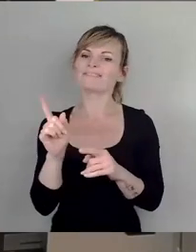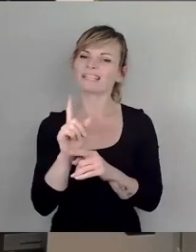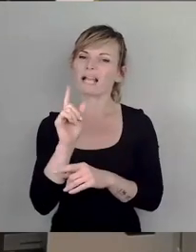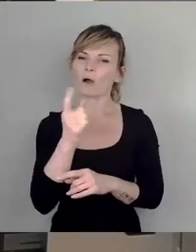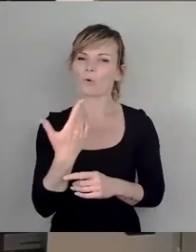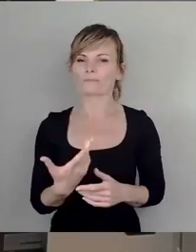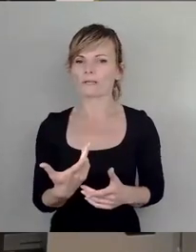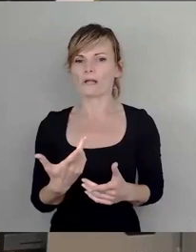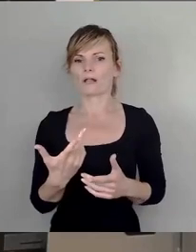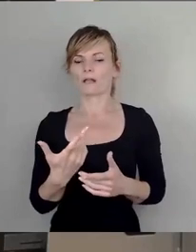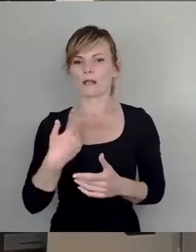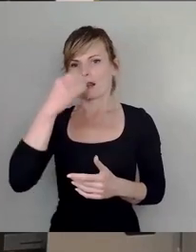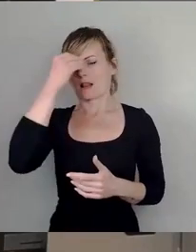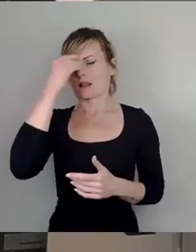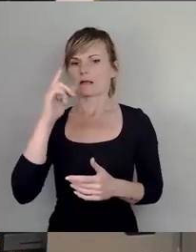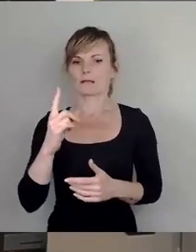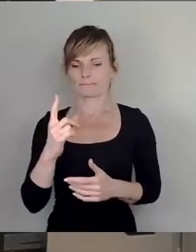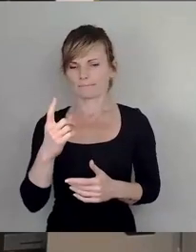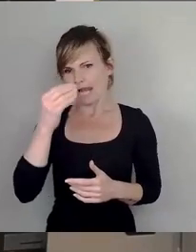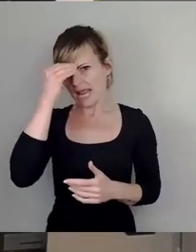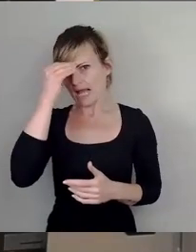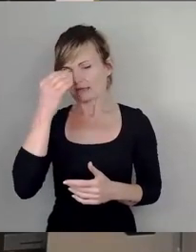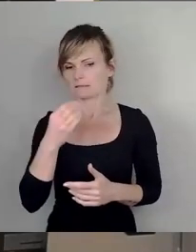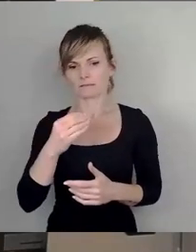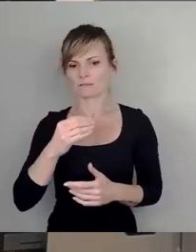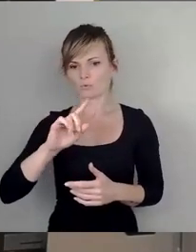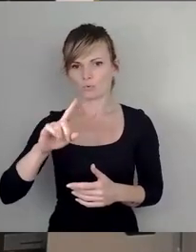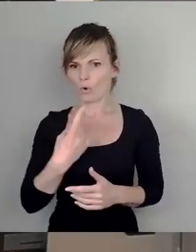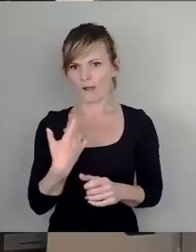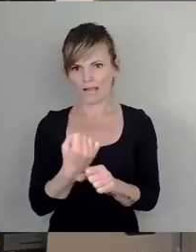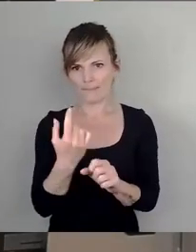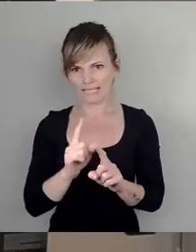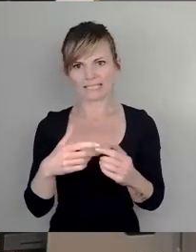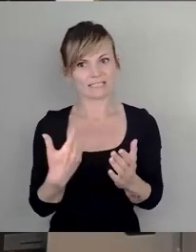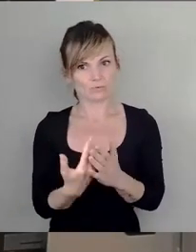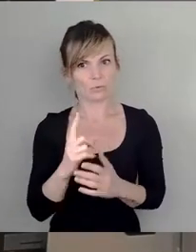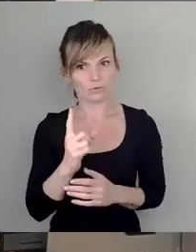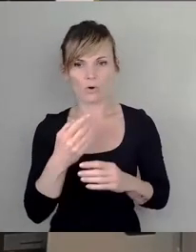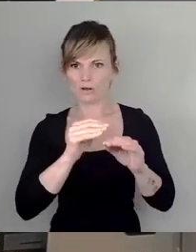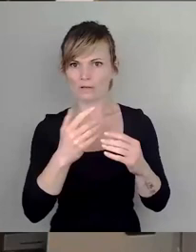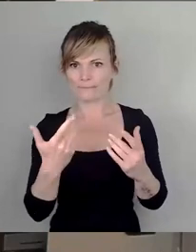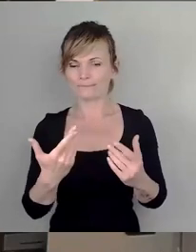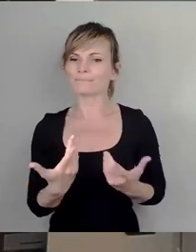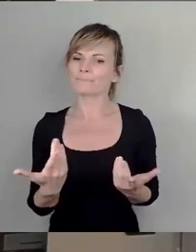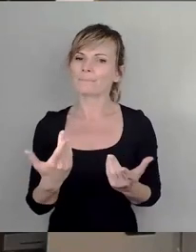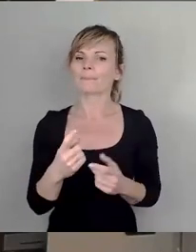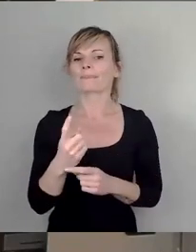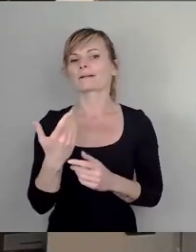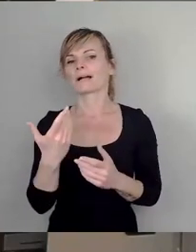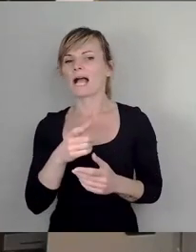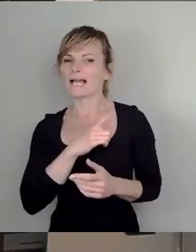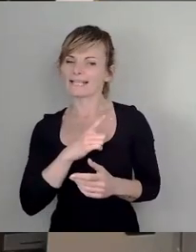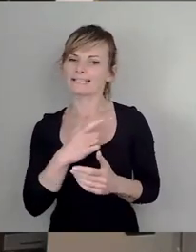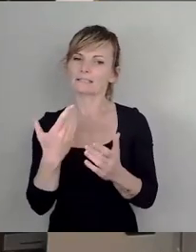reicht scheinbar nicht. Es soll einfach dafür sorgen, dass eben der Deckungsbeitrag von den Nutzern auch